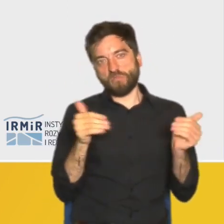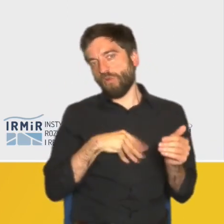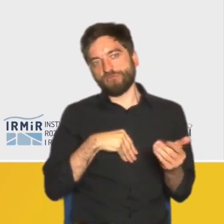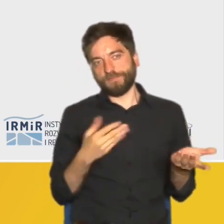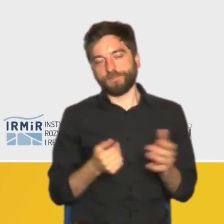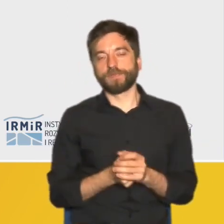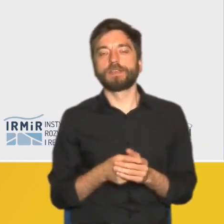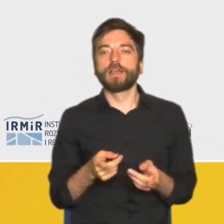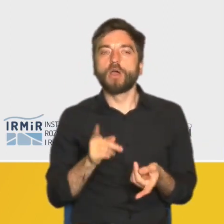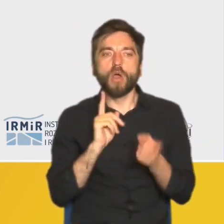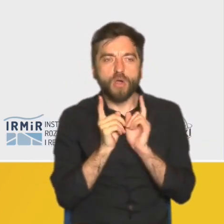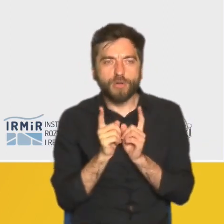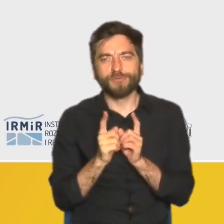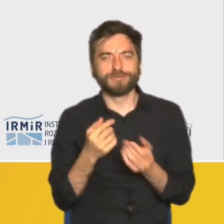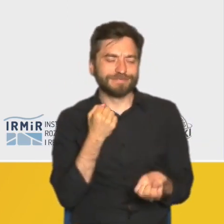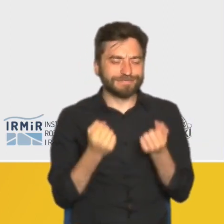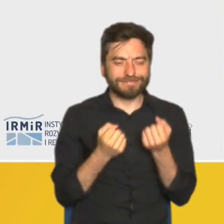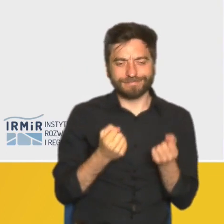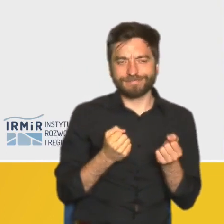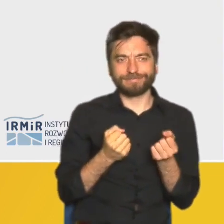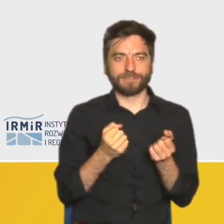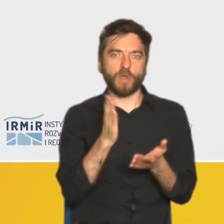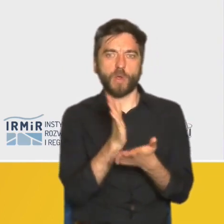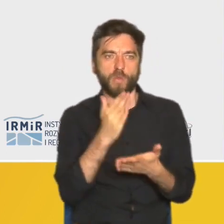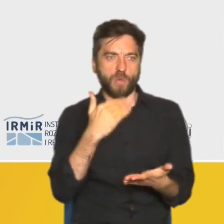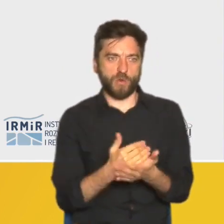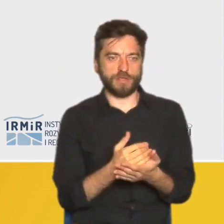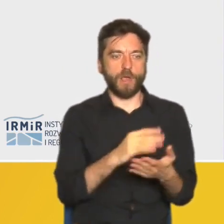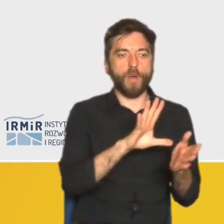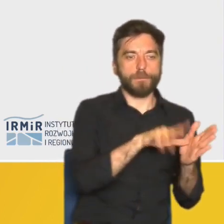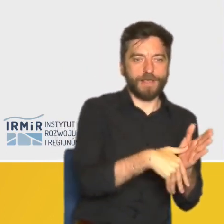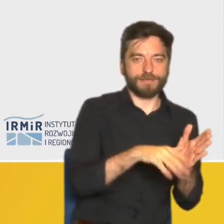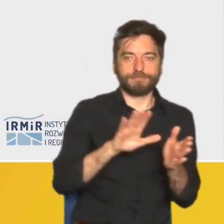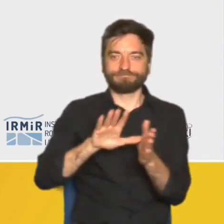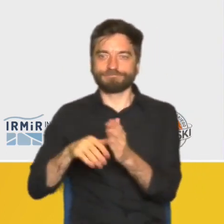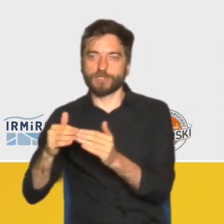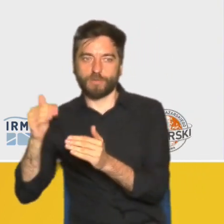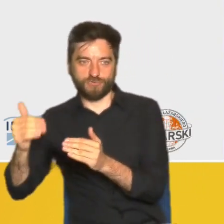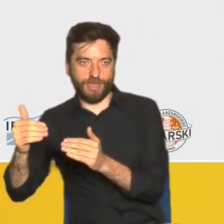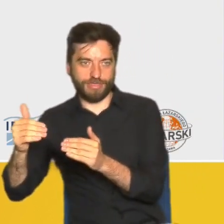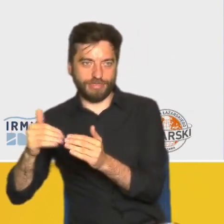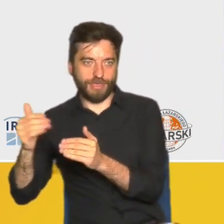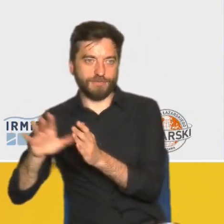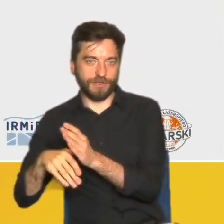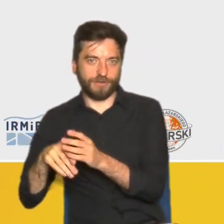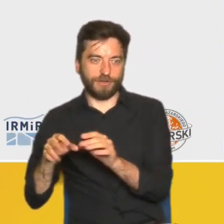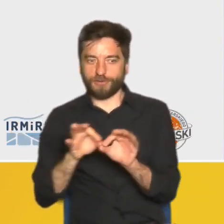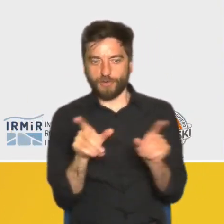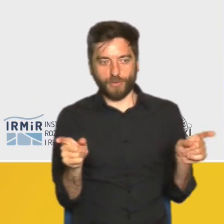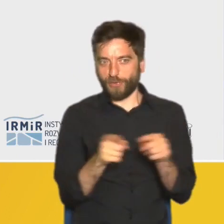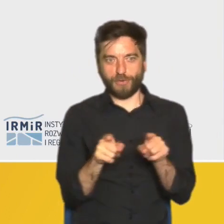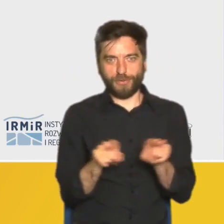Rozmówcom w ogóle bardzo trudno było odnaleźć się w takim podziale na miasto i przedmieście, ponieważ oni traktują przedmieścia jako funkcjonalną ciągłość miasta.